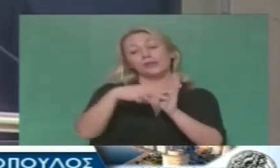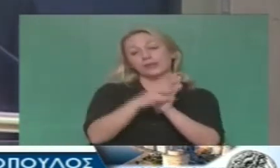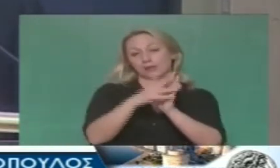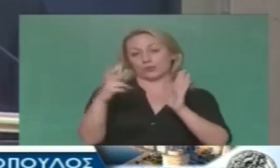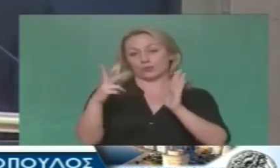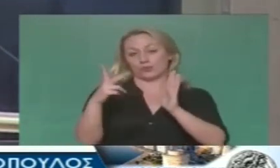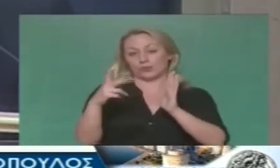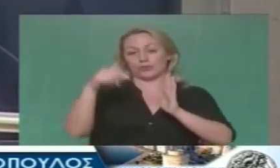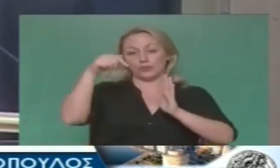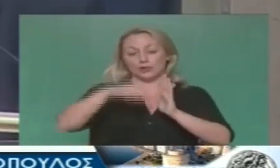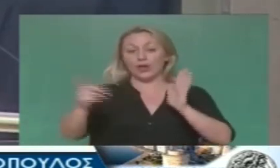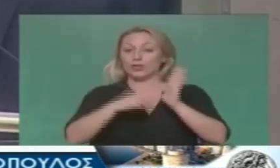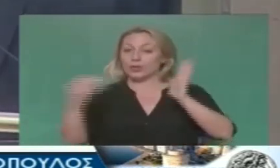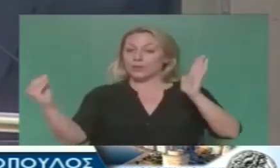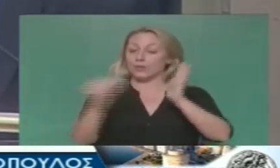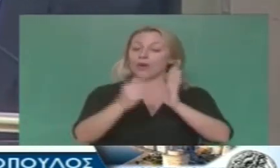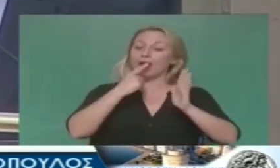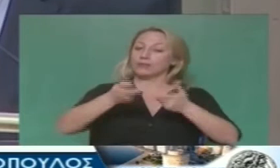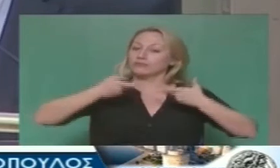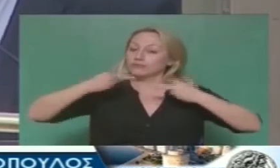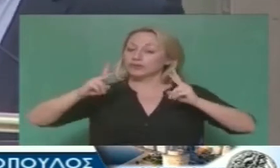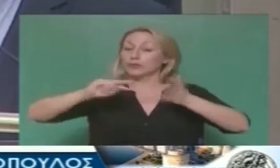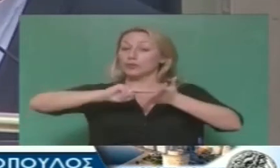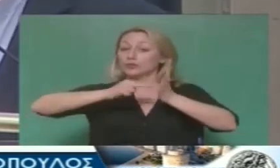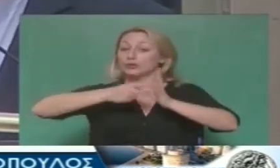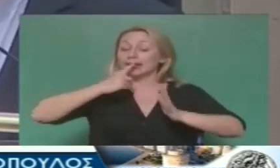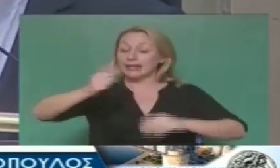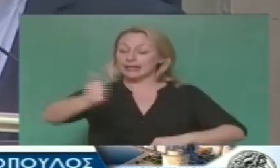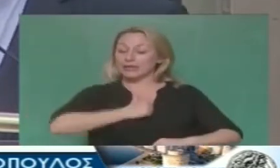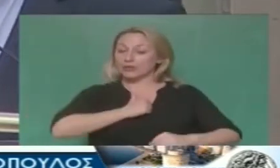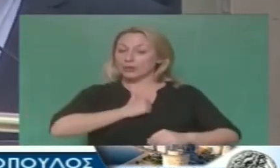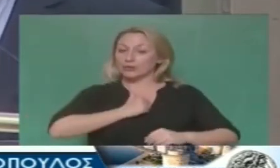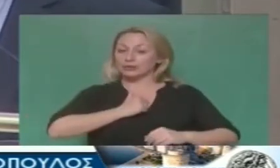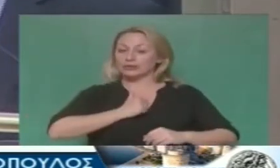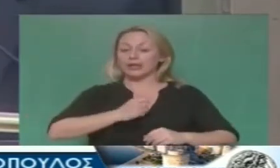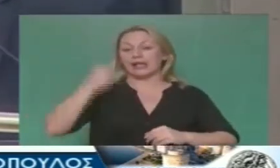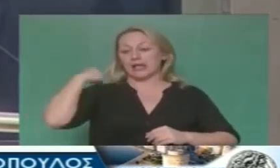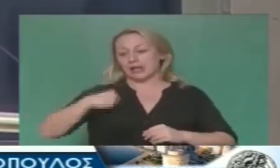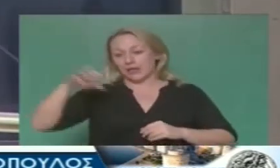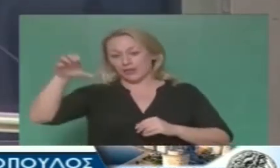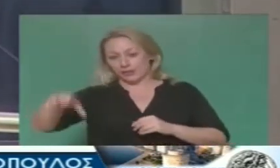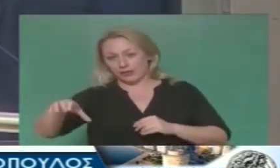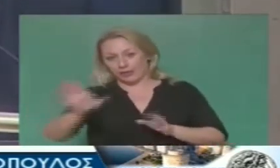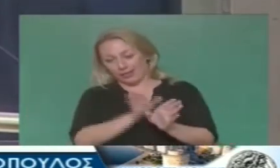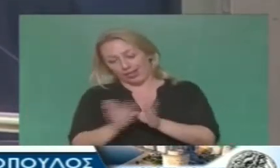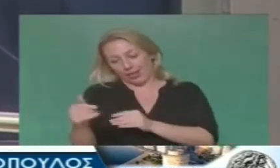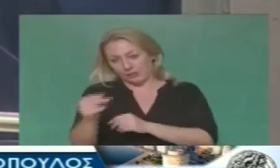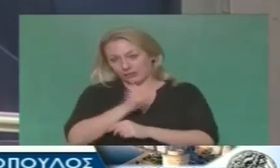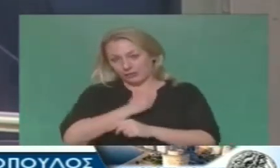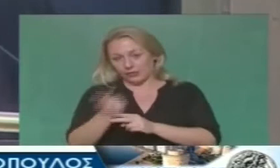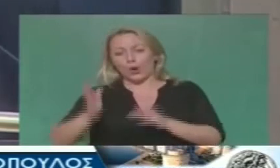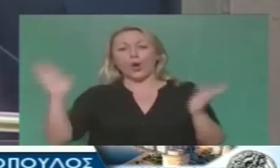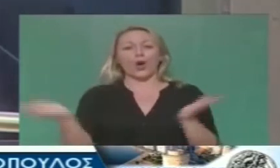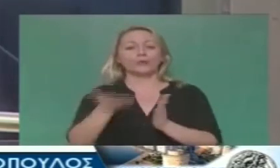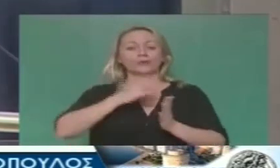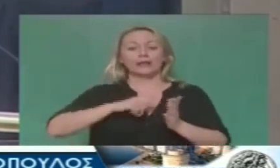κάνει νομοθεσία με την οποία επιτρέπει προσοχή σε ιδιώτες σε δήμους που σημαίνει έμμεση ιδιωτικοποίηση και στον